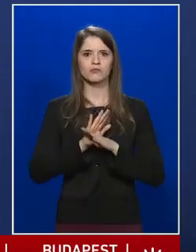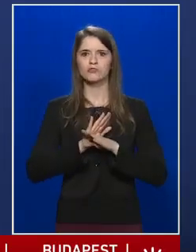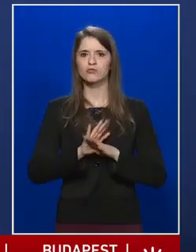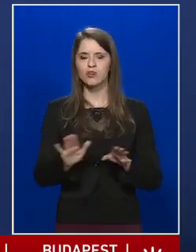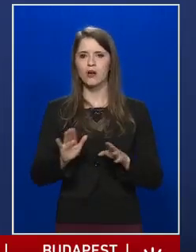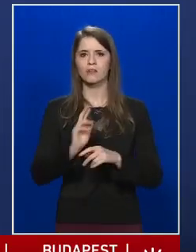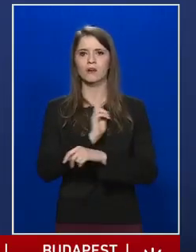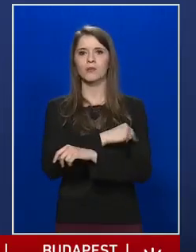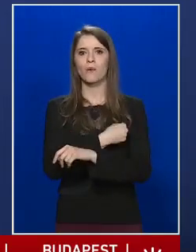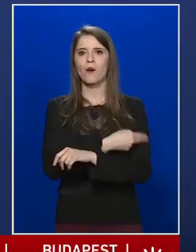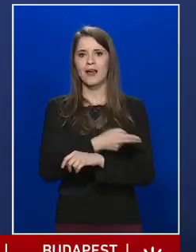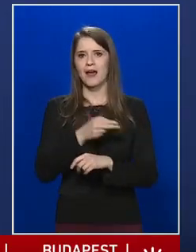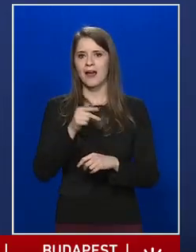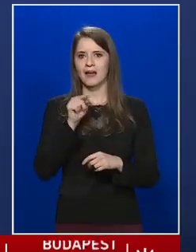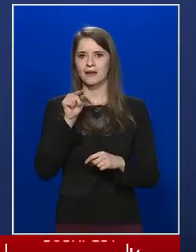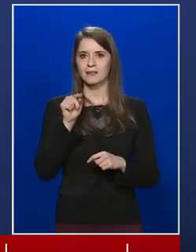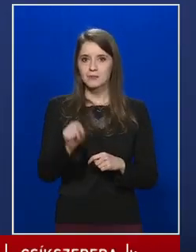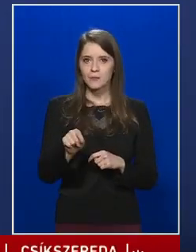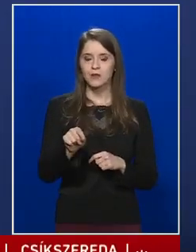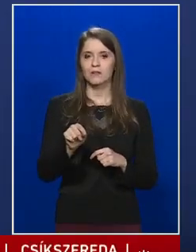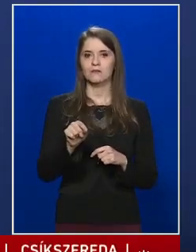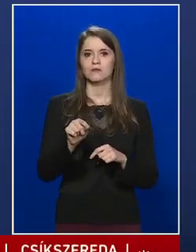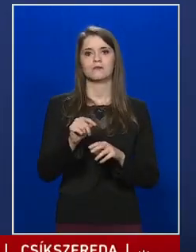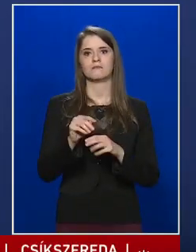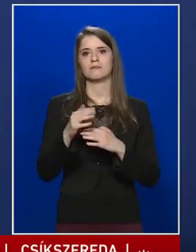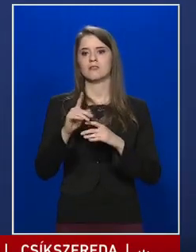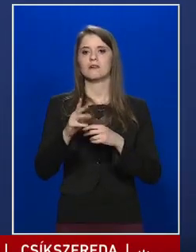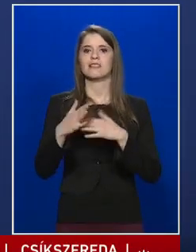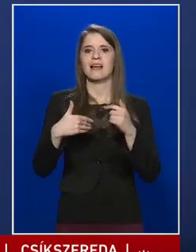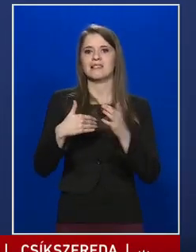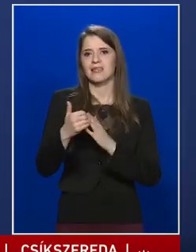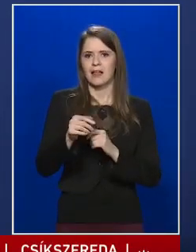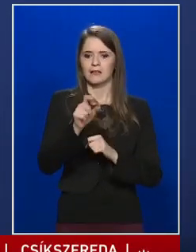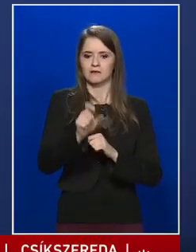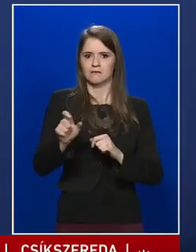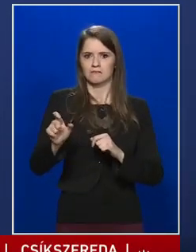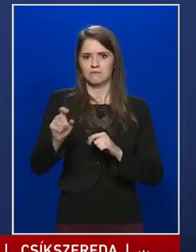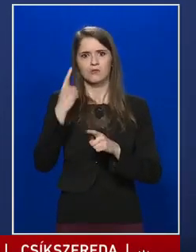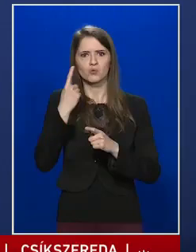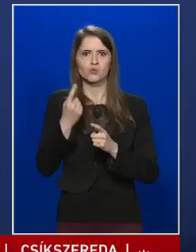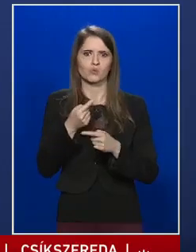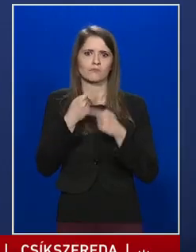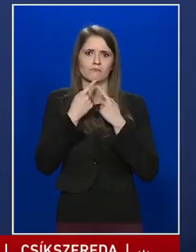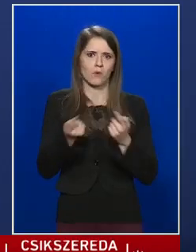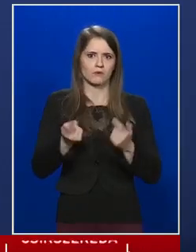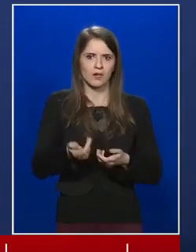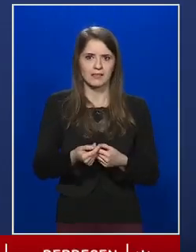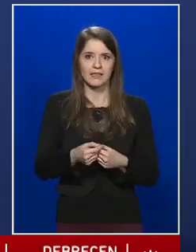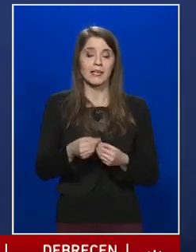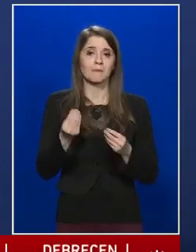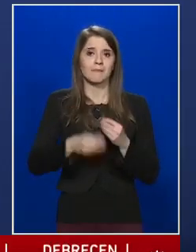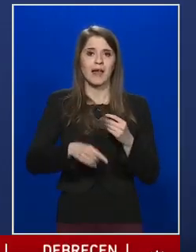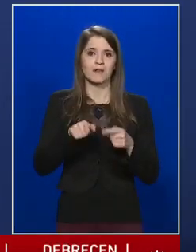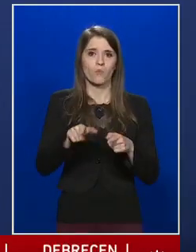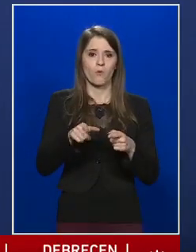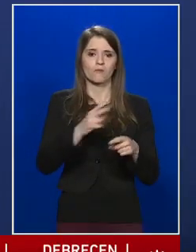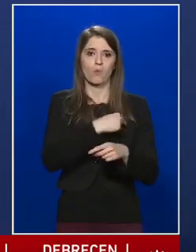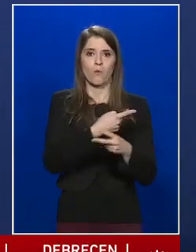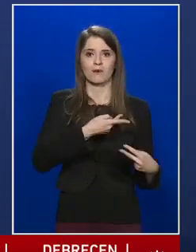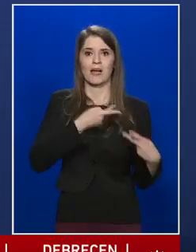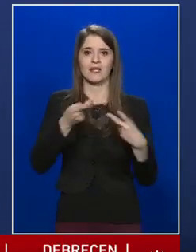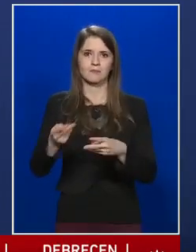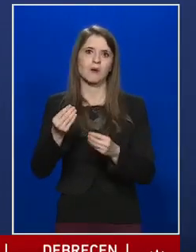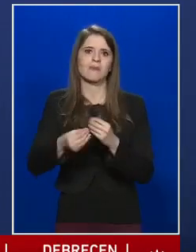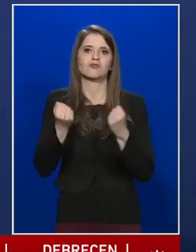kórházban kezeltekről tudunk nyilatkozni, hiszen akkor ők azért kerülnek oda, mert